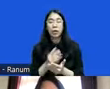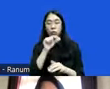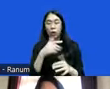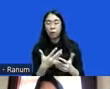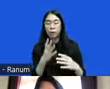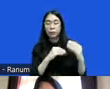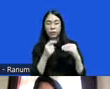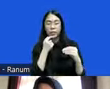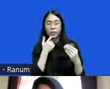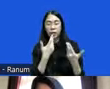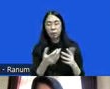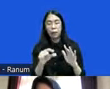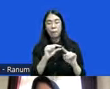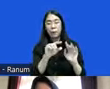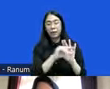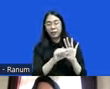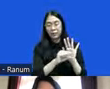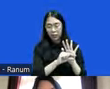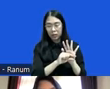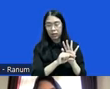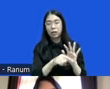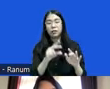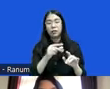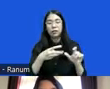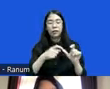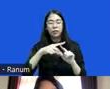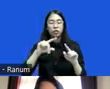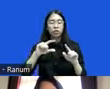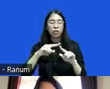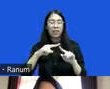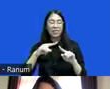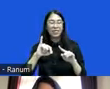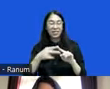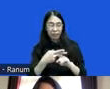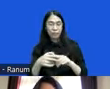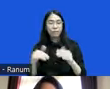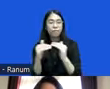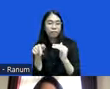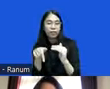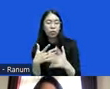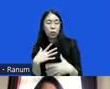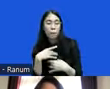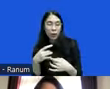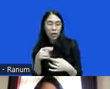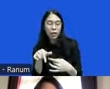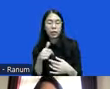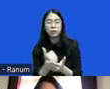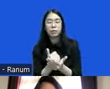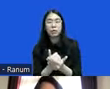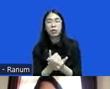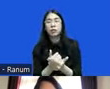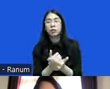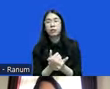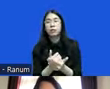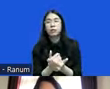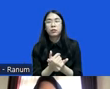pasal restoratif justice di dalam RUU Polri nah ini menarik Mbak Johana Mbak Mai Mas Kurnia dan juga kawan-kawan yang lain gitu